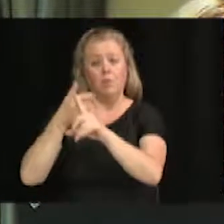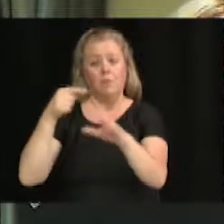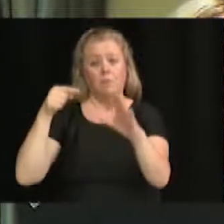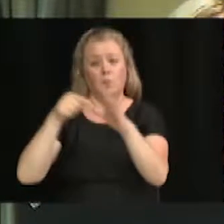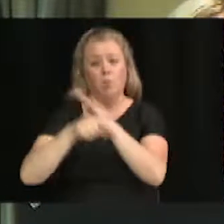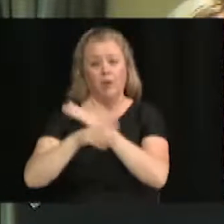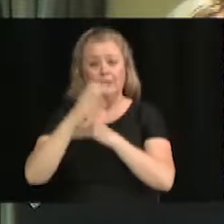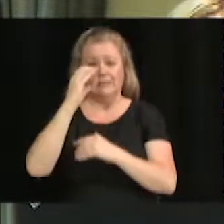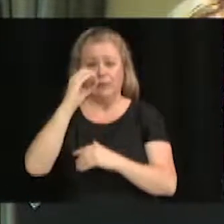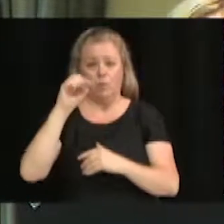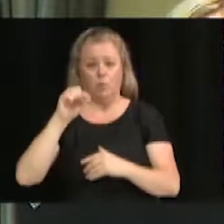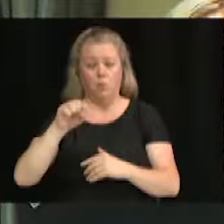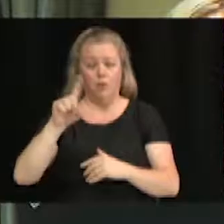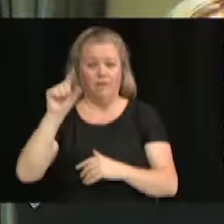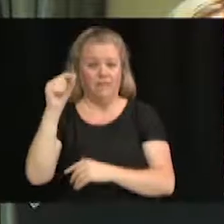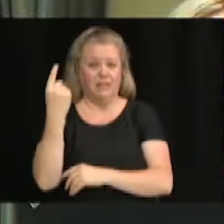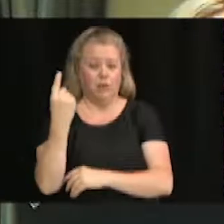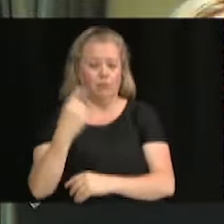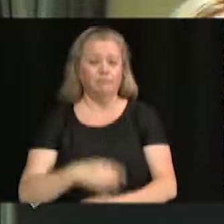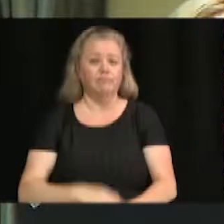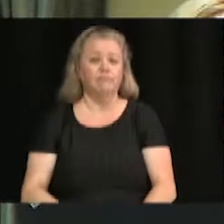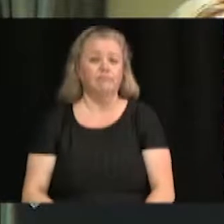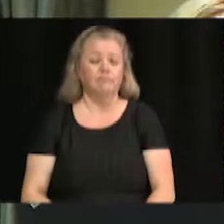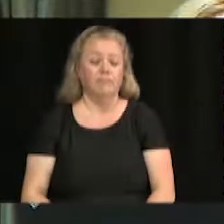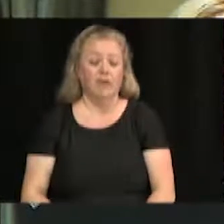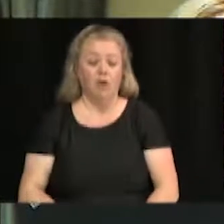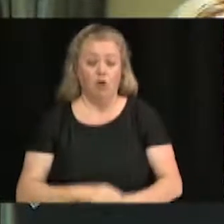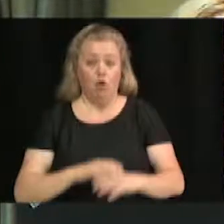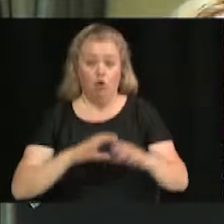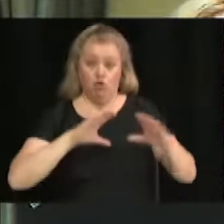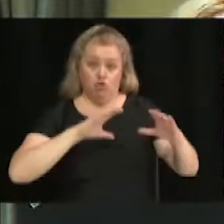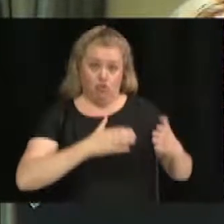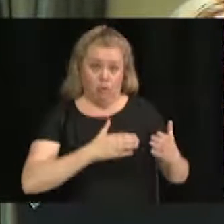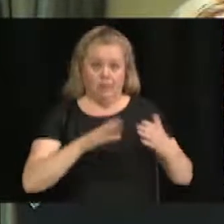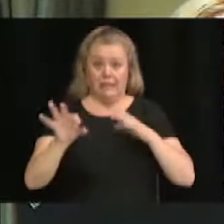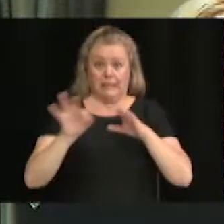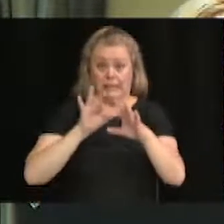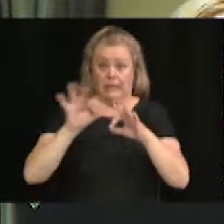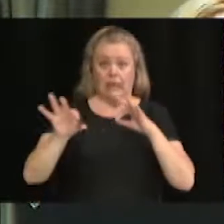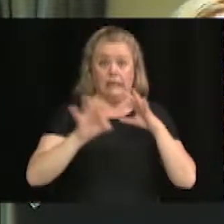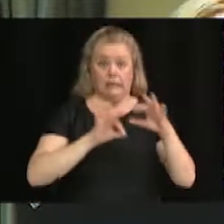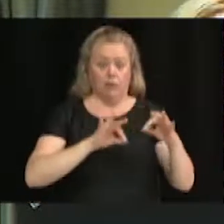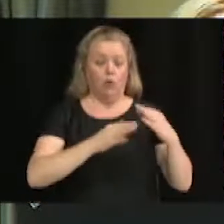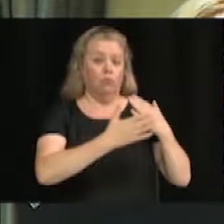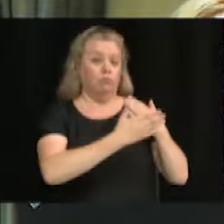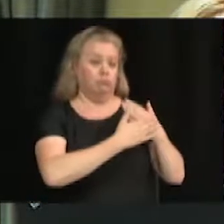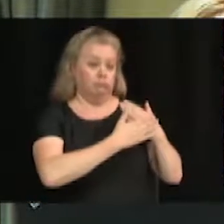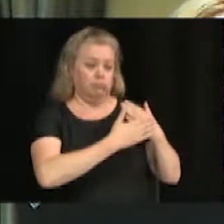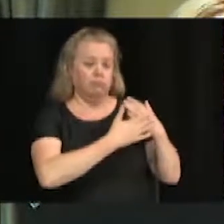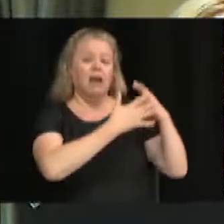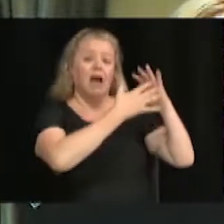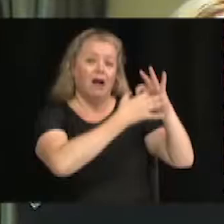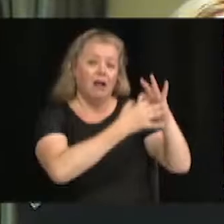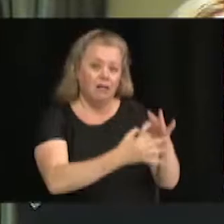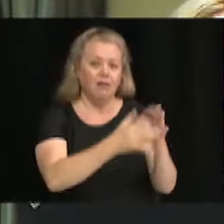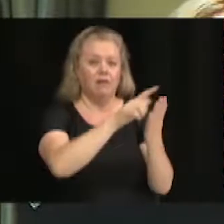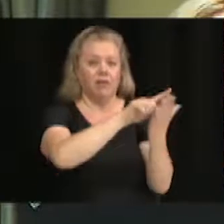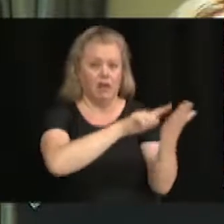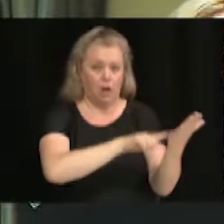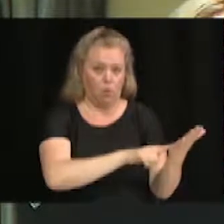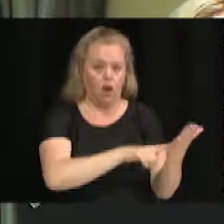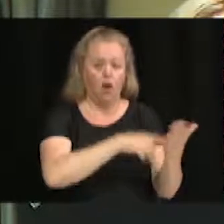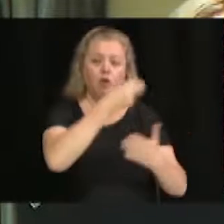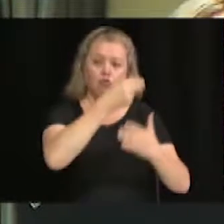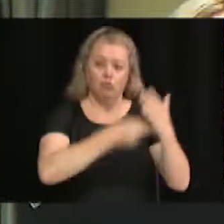point 21. Alors, suite à l'analyse, le comité de sélection recommande conformément aux dispositions de la loi d'accorder le contrat